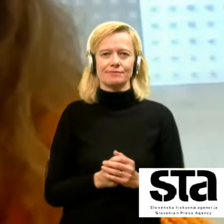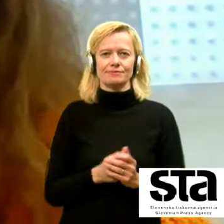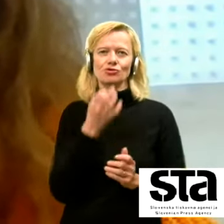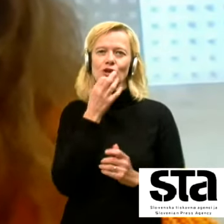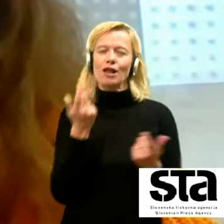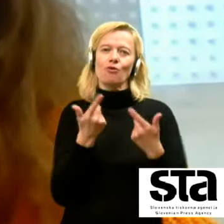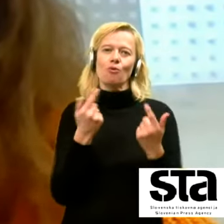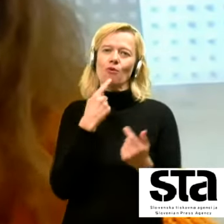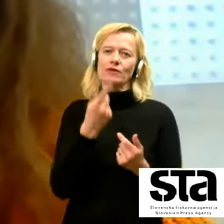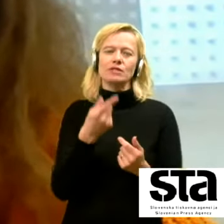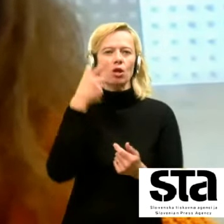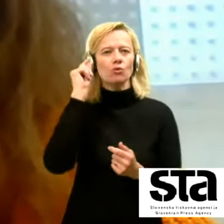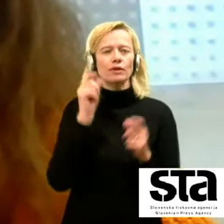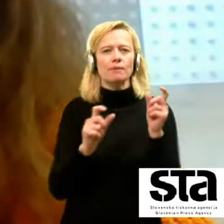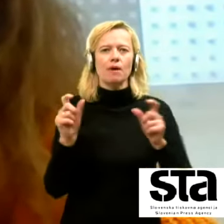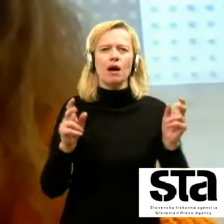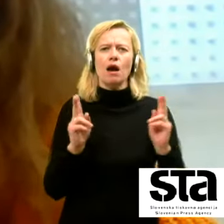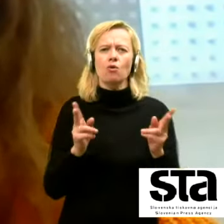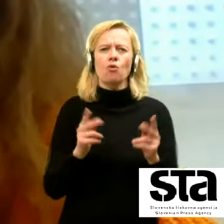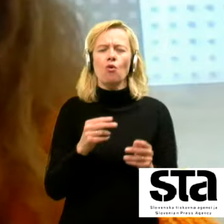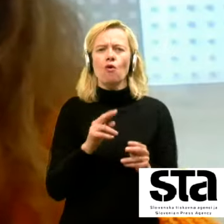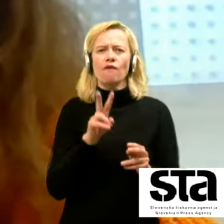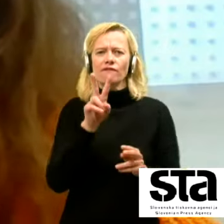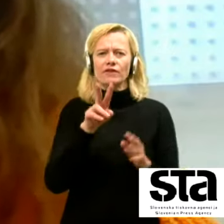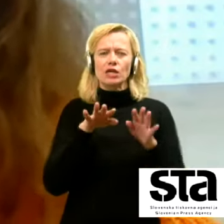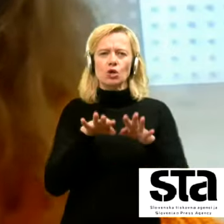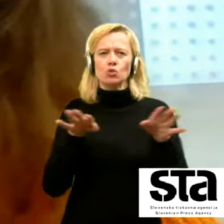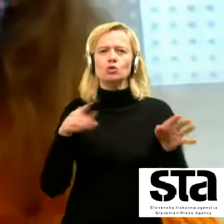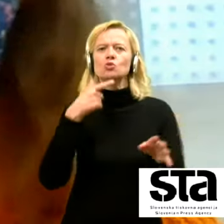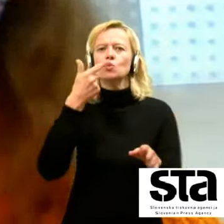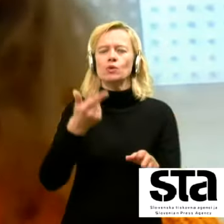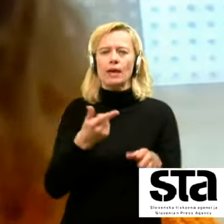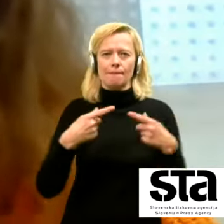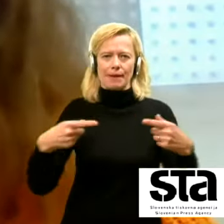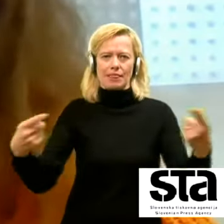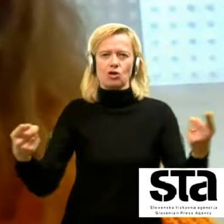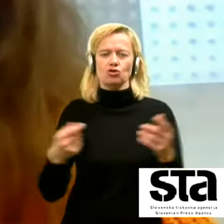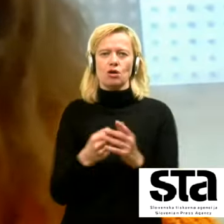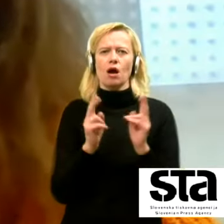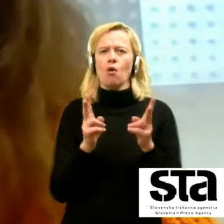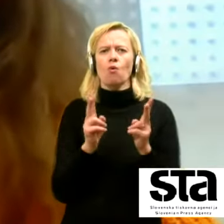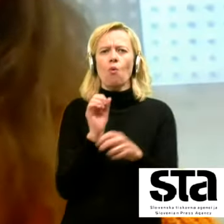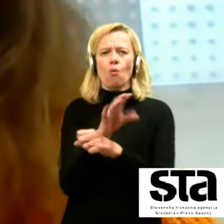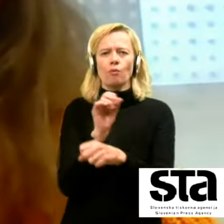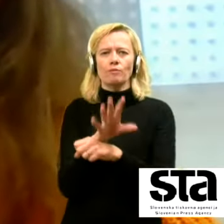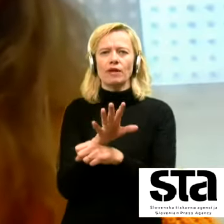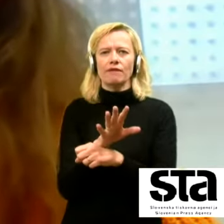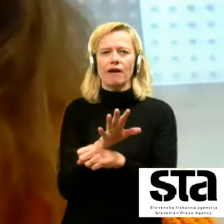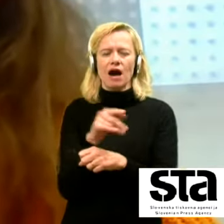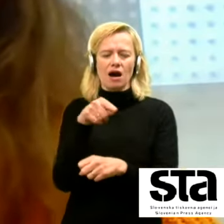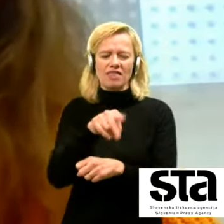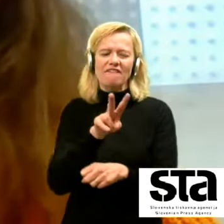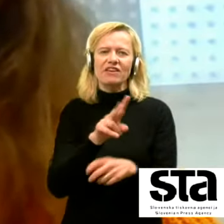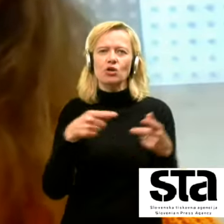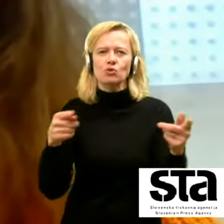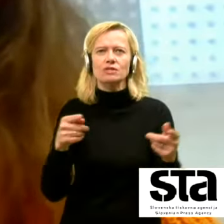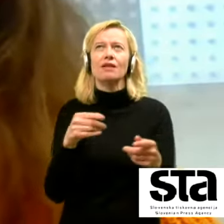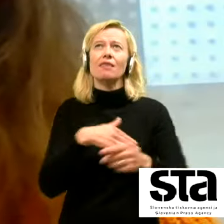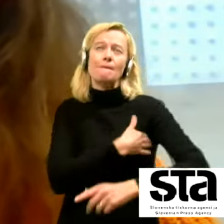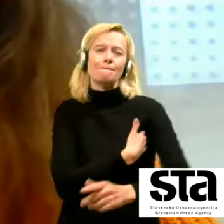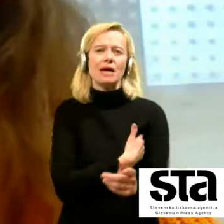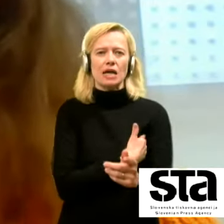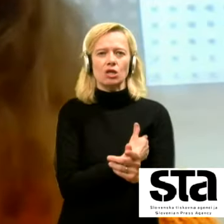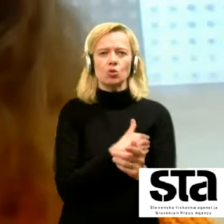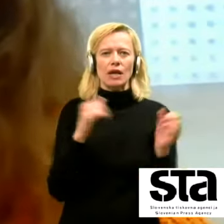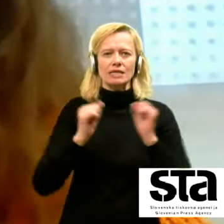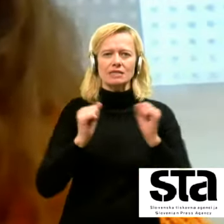ljudem poveste kako se virus zunaj prenaša kako nano pliva ne vem recimo ta temperatura zimska